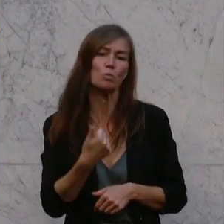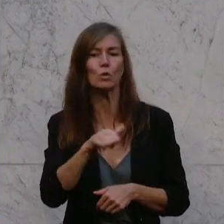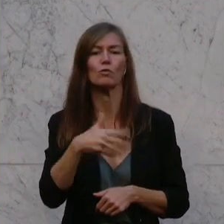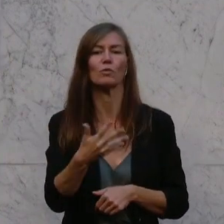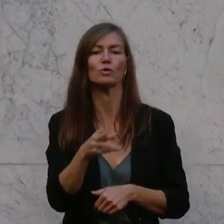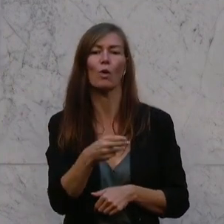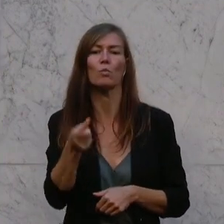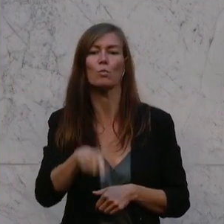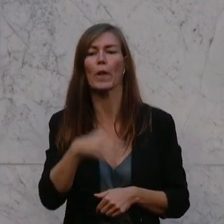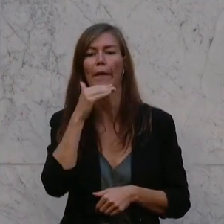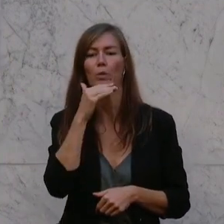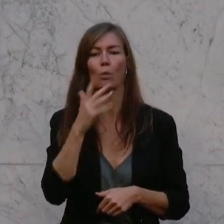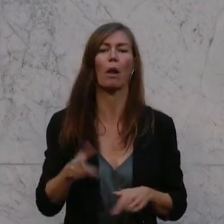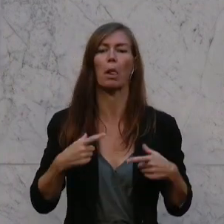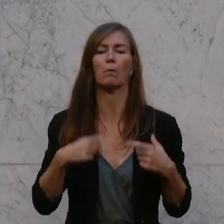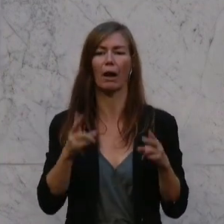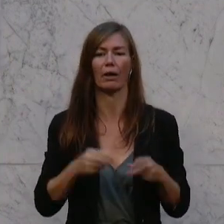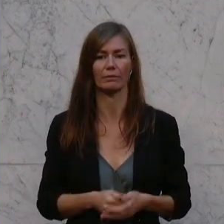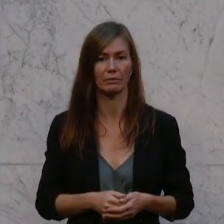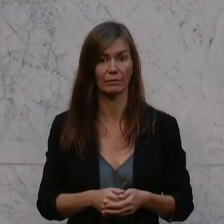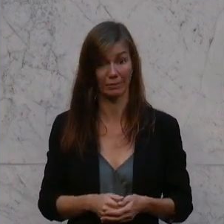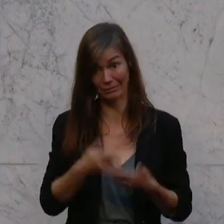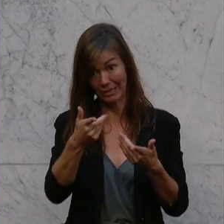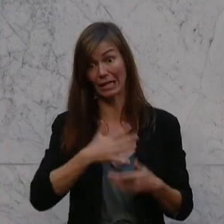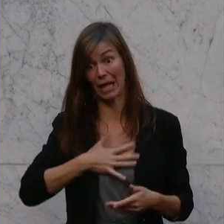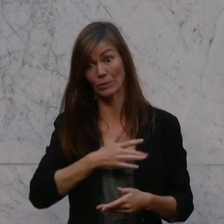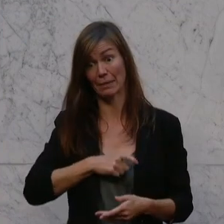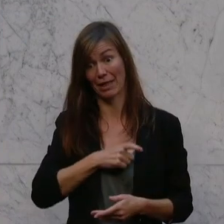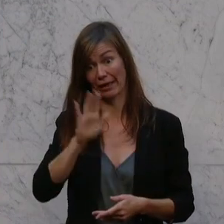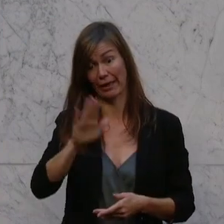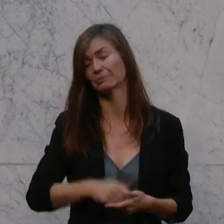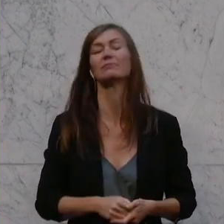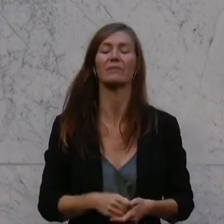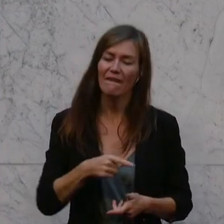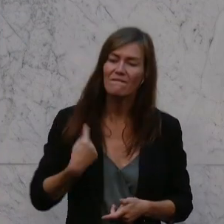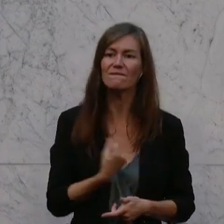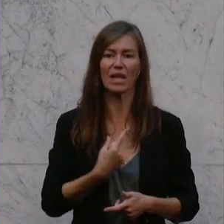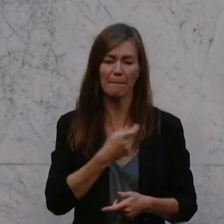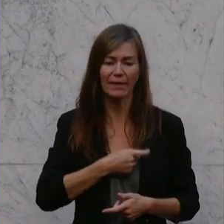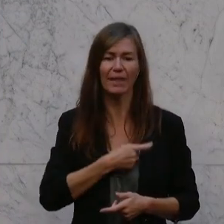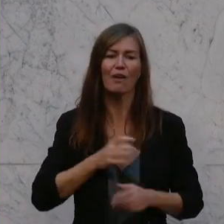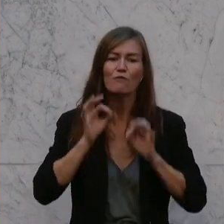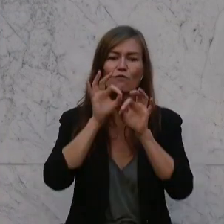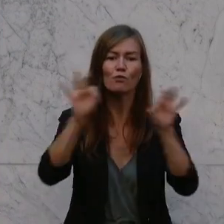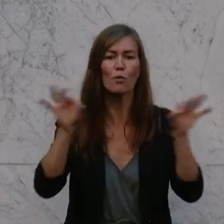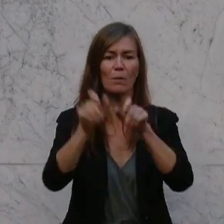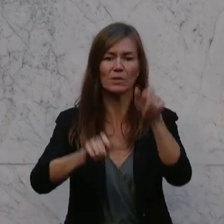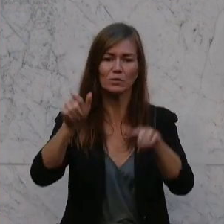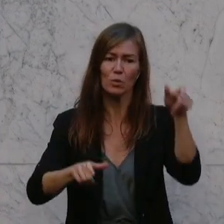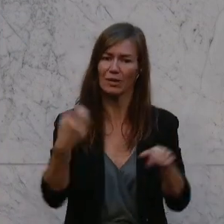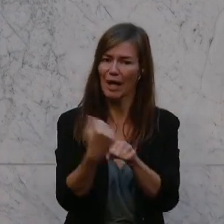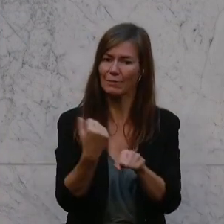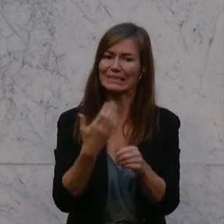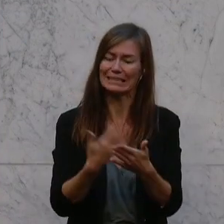Und wir sind diejenigen im Land, die für die Menschen arbeiten. Und deshalb bekommt Österreich heute den Mietpreisdeckel. Das ist gut und wichtig